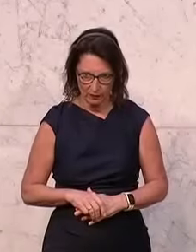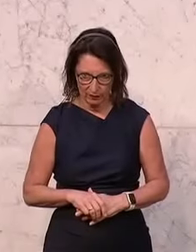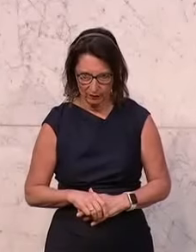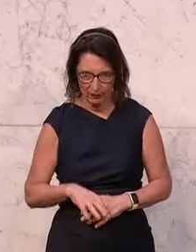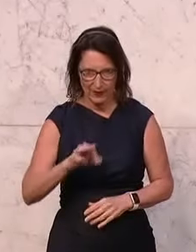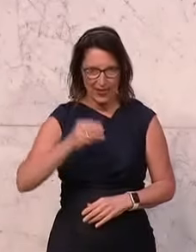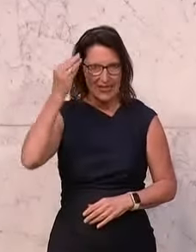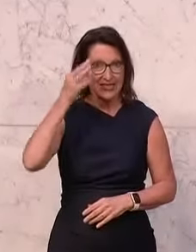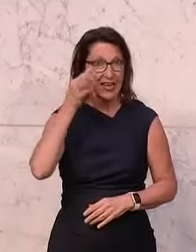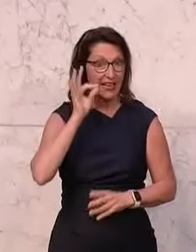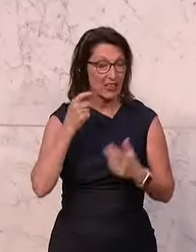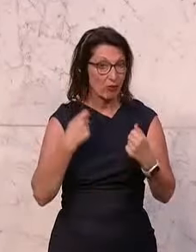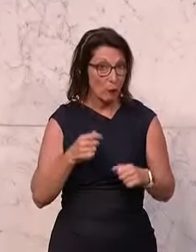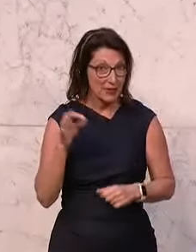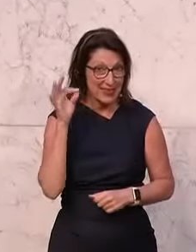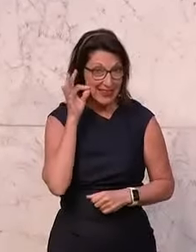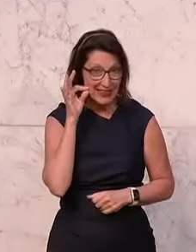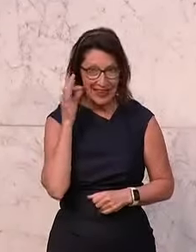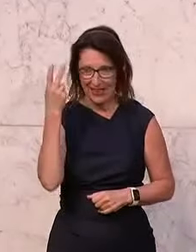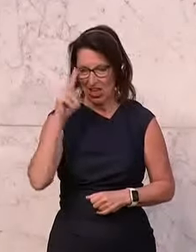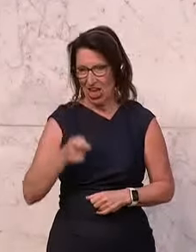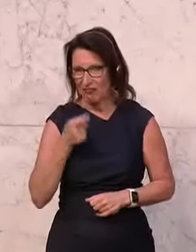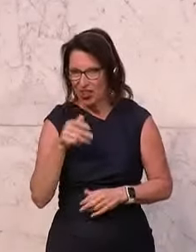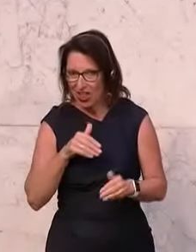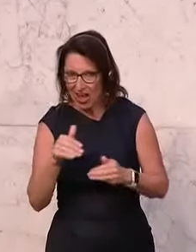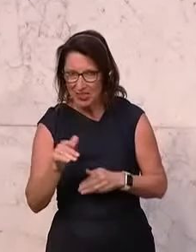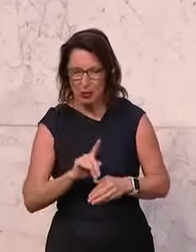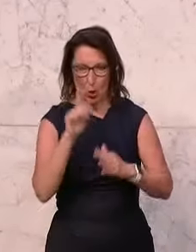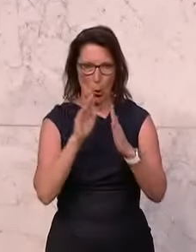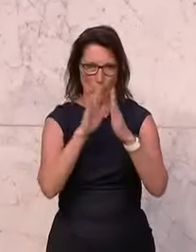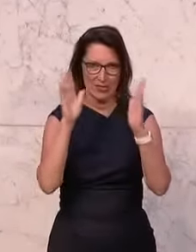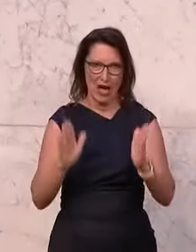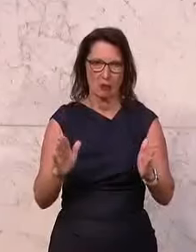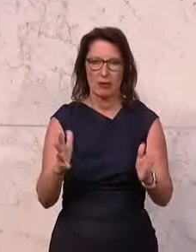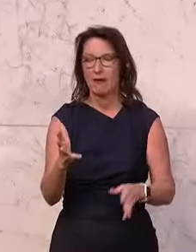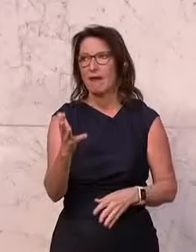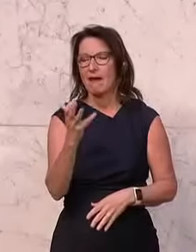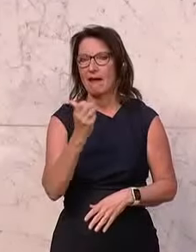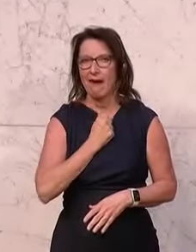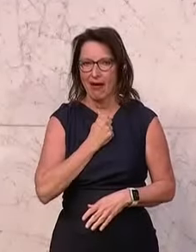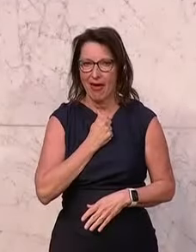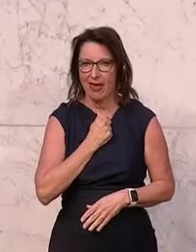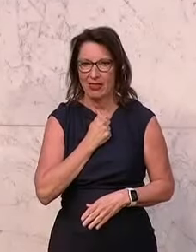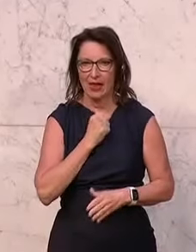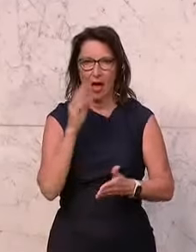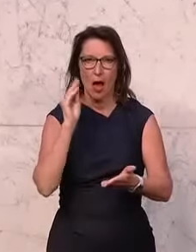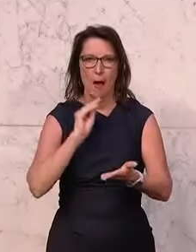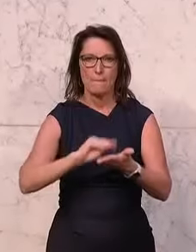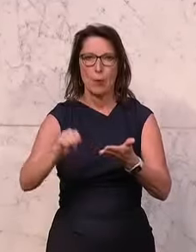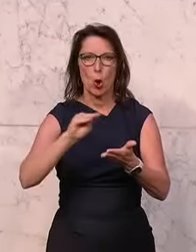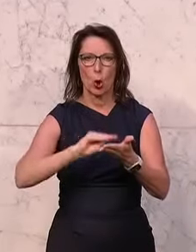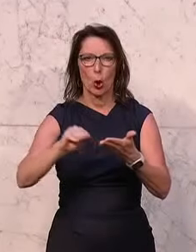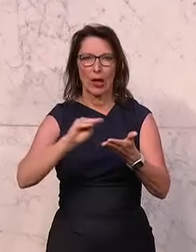Sehr geehrte Frau Präsidentin, sehr geehrter Herr Finanzminister, Hohes Haus, na endlich wird das Bürokratiemonster